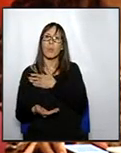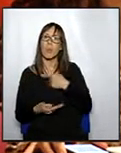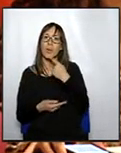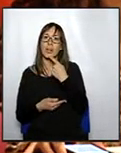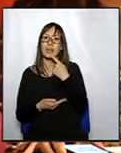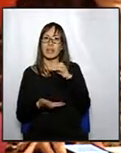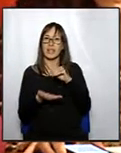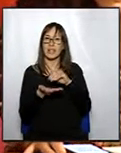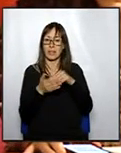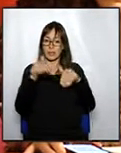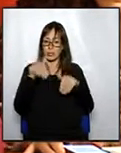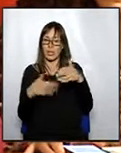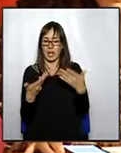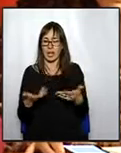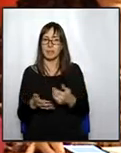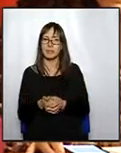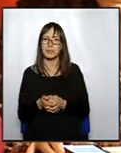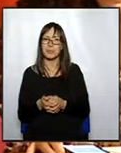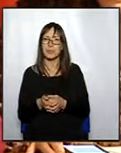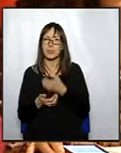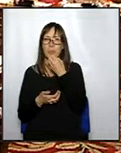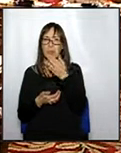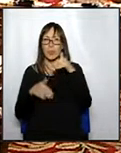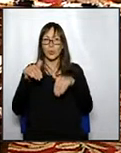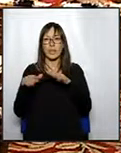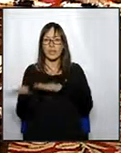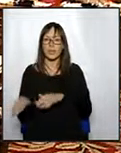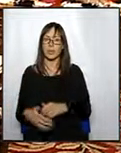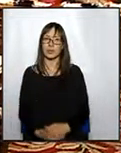S'abstenia, vol dir que votem. molt bé, doncs, vots a favor?